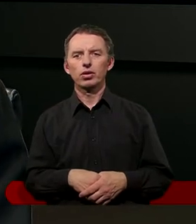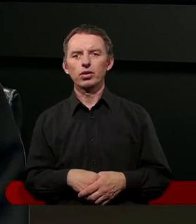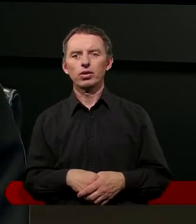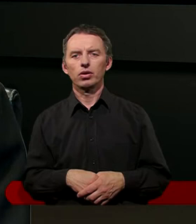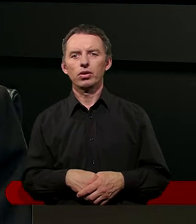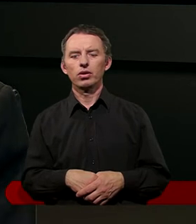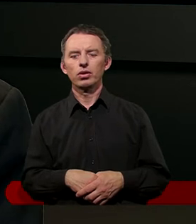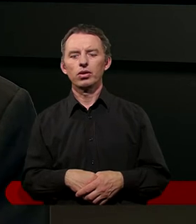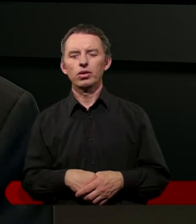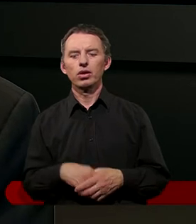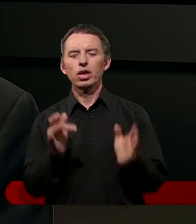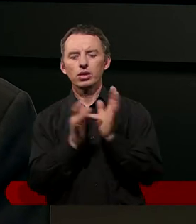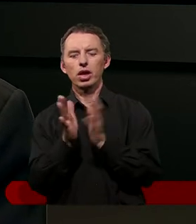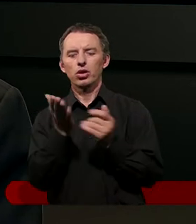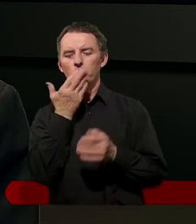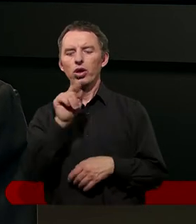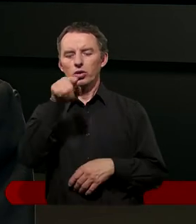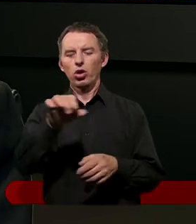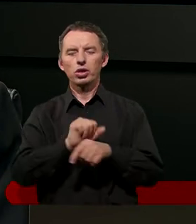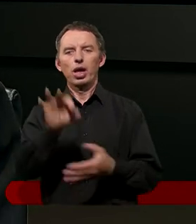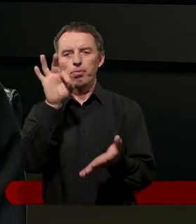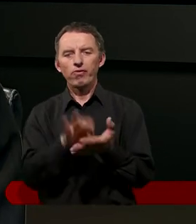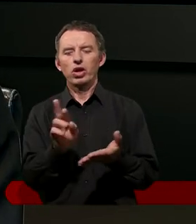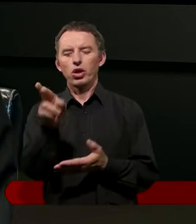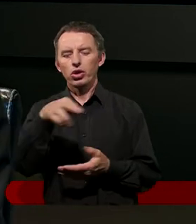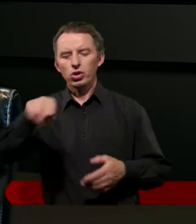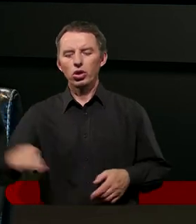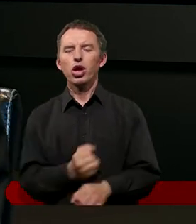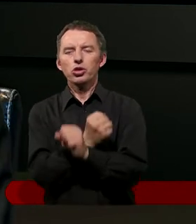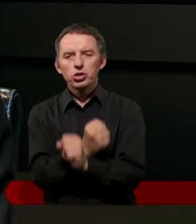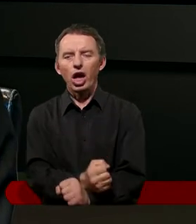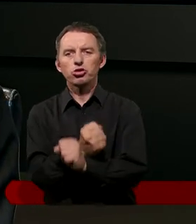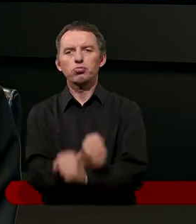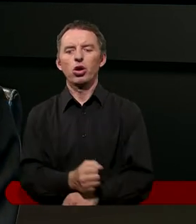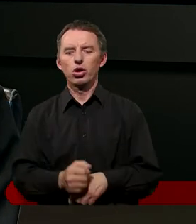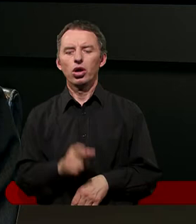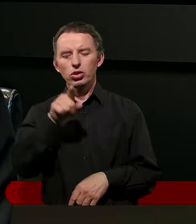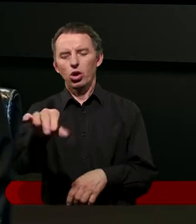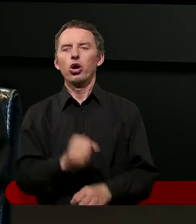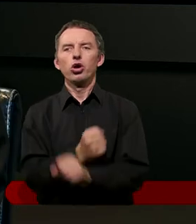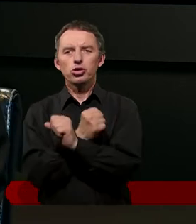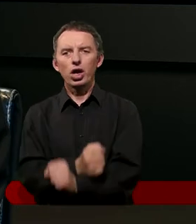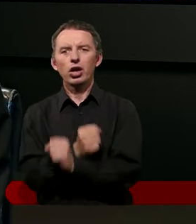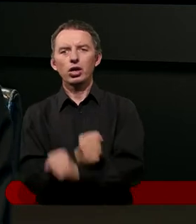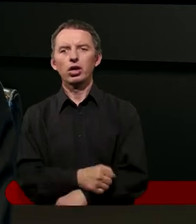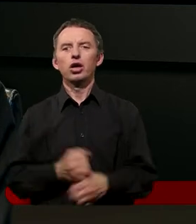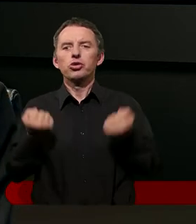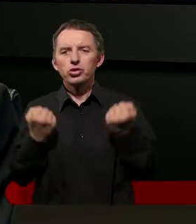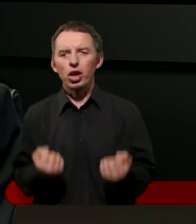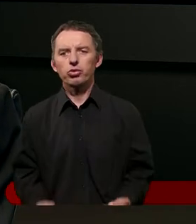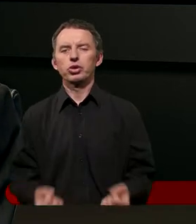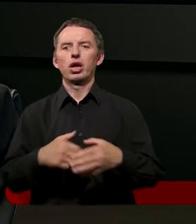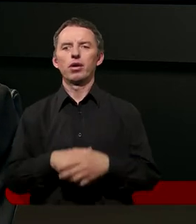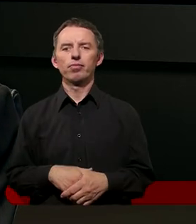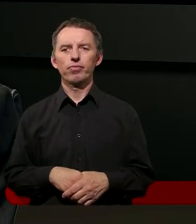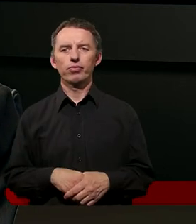I Jezus mówi, że to jest pewnego rodzaju jarzmo i to jarzmo ciężkie.